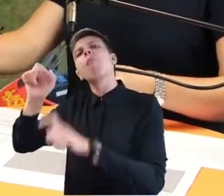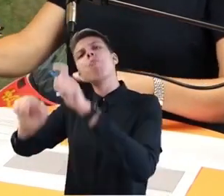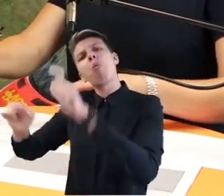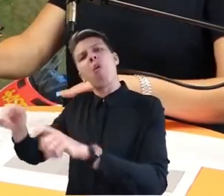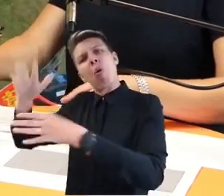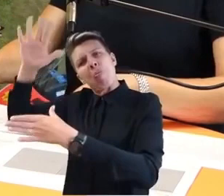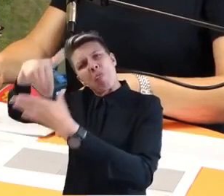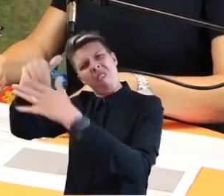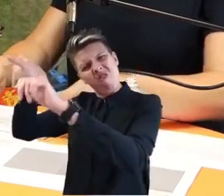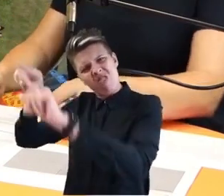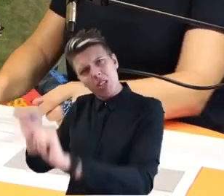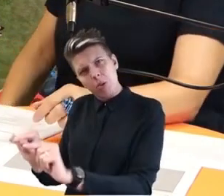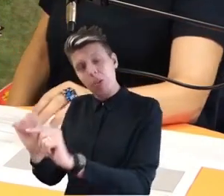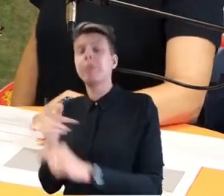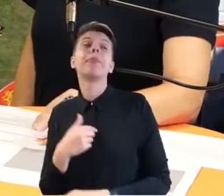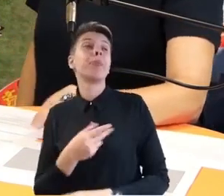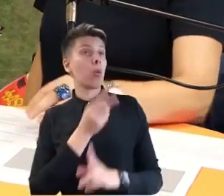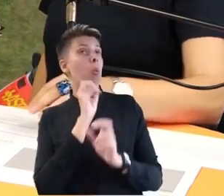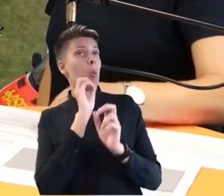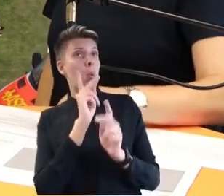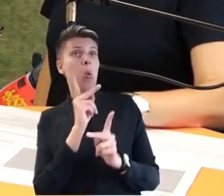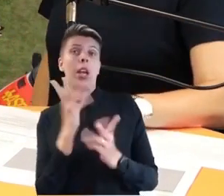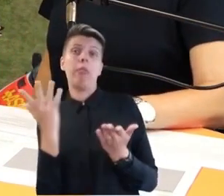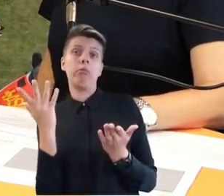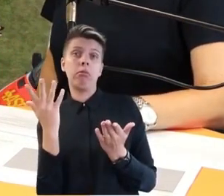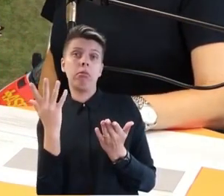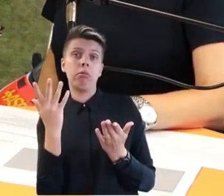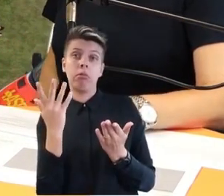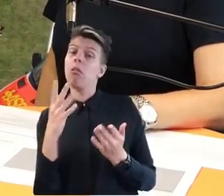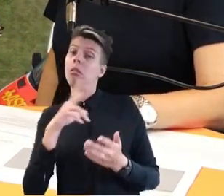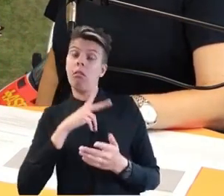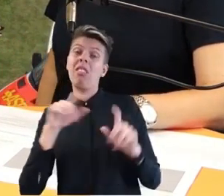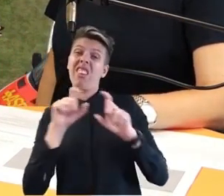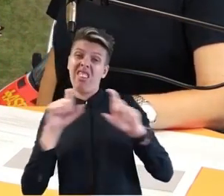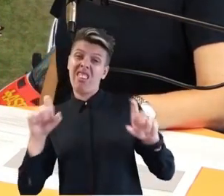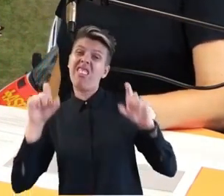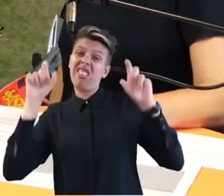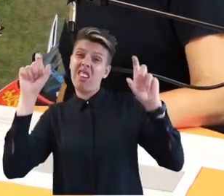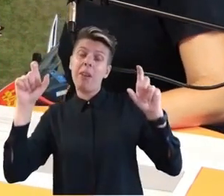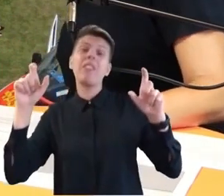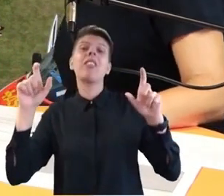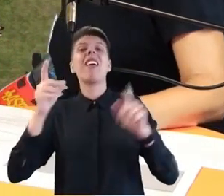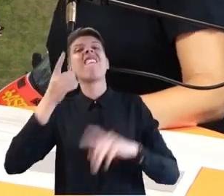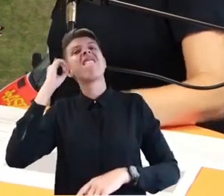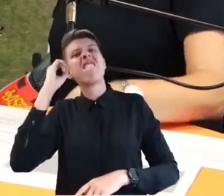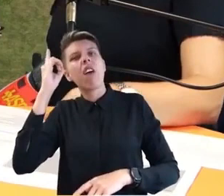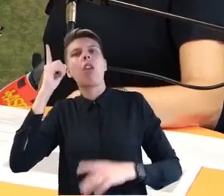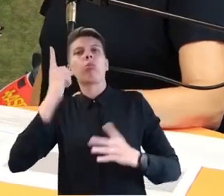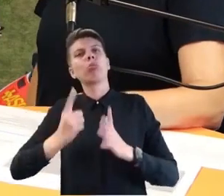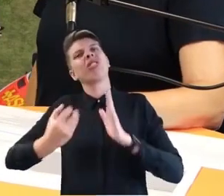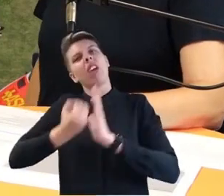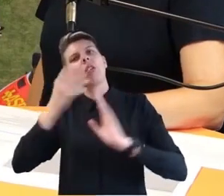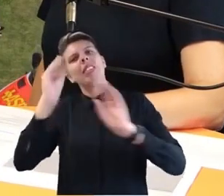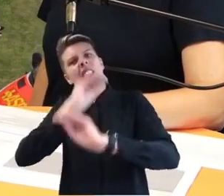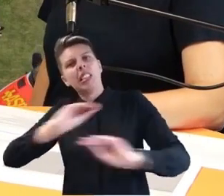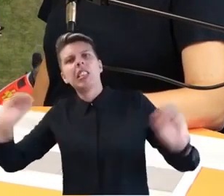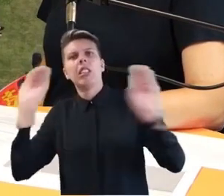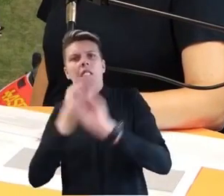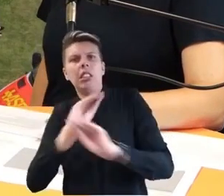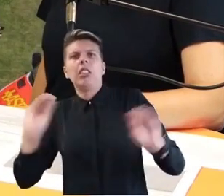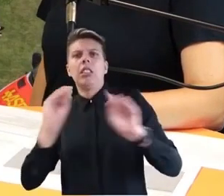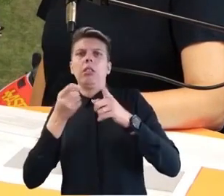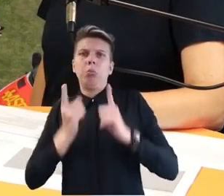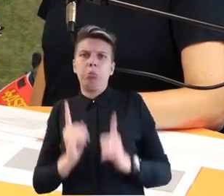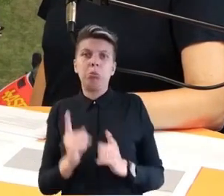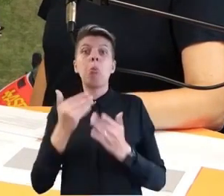eine der Kernaufgaben ist tatsächlich rund um die Uhr das Thema Warnung in der Luft zu halten. Das heißt also, vor warnrelevanten